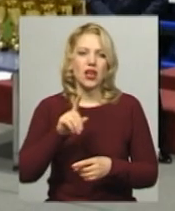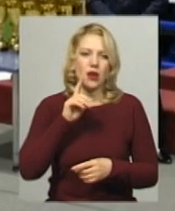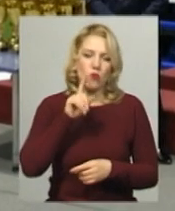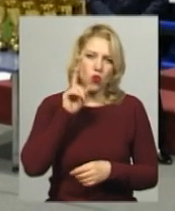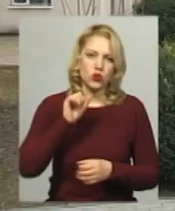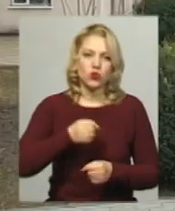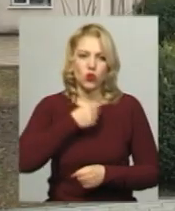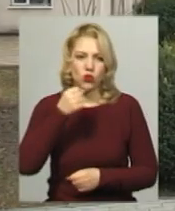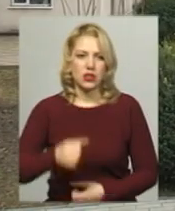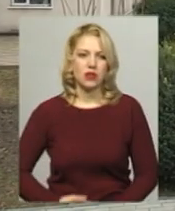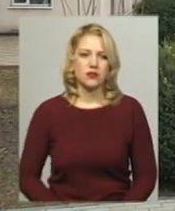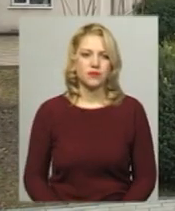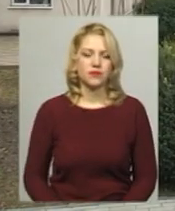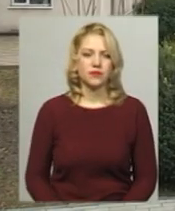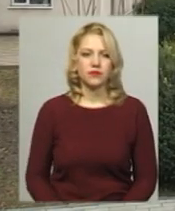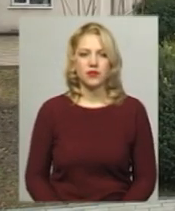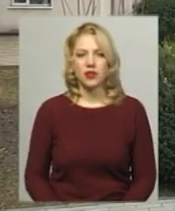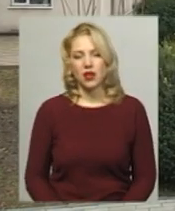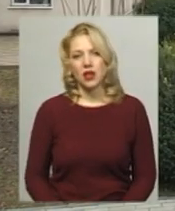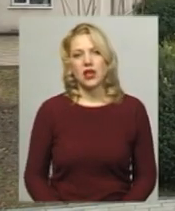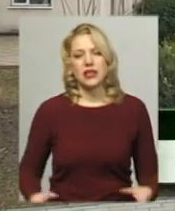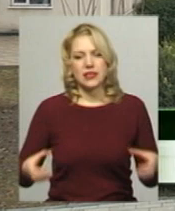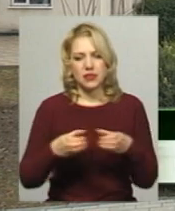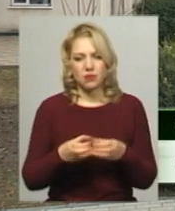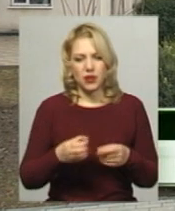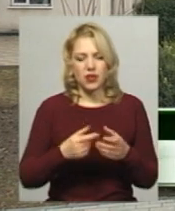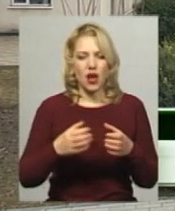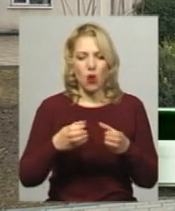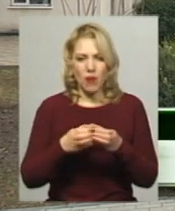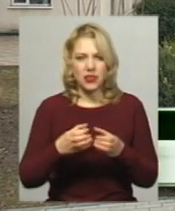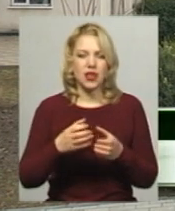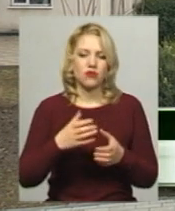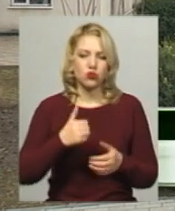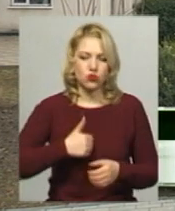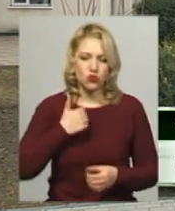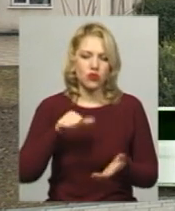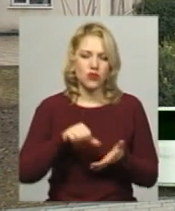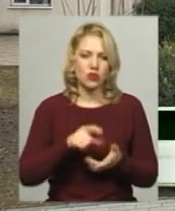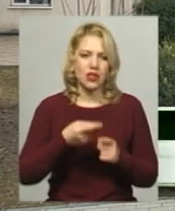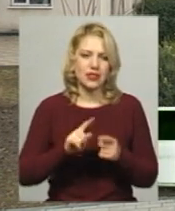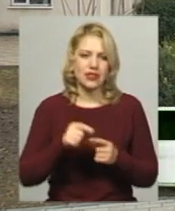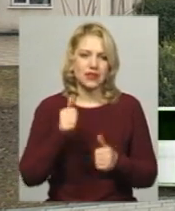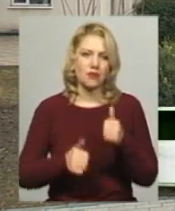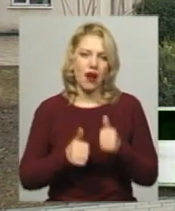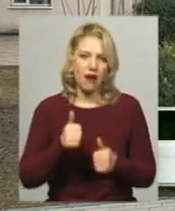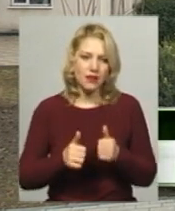та дорослі. Збірна команда Хмельницької області достойно виступила на цих змаганнях.